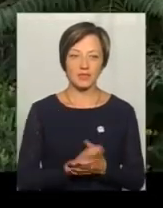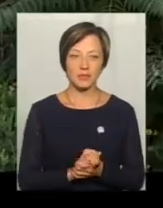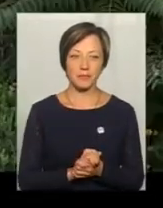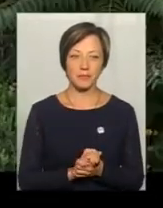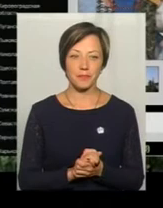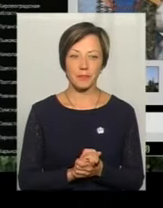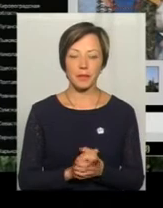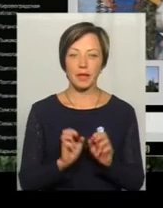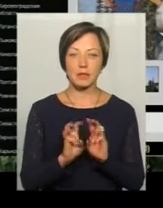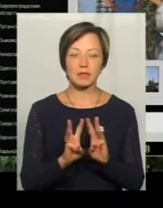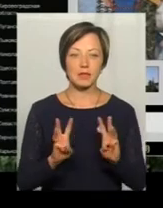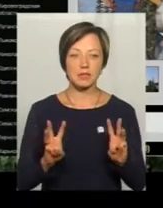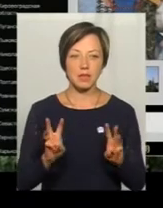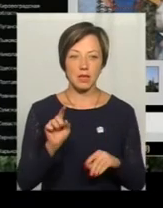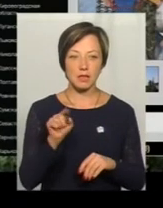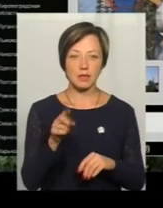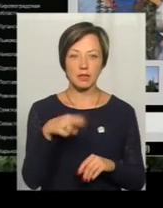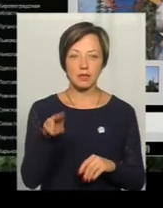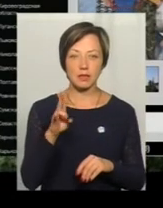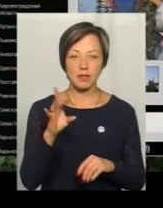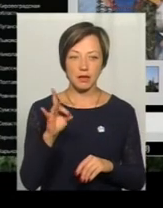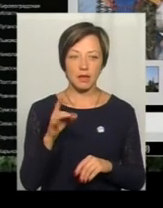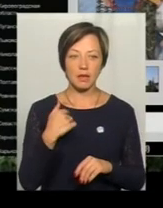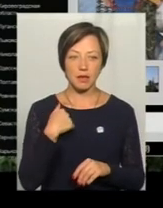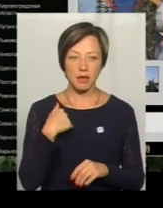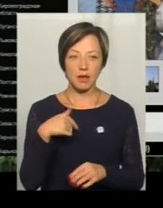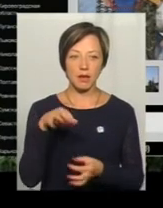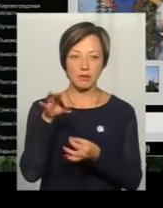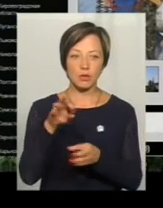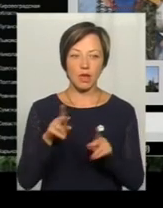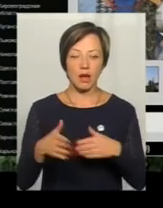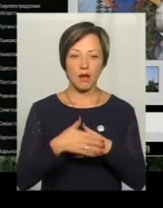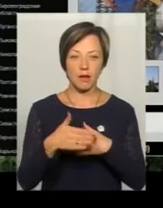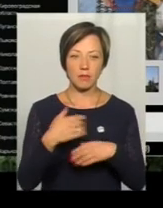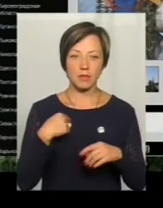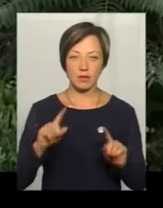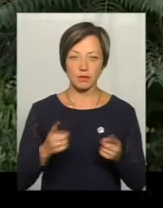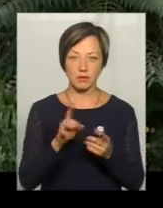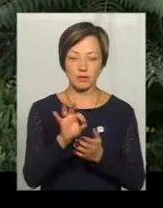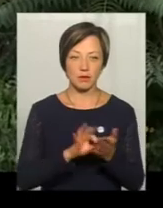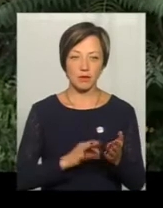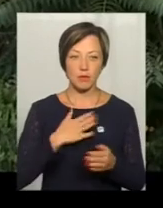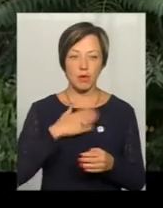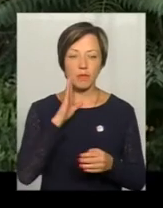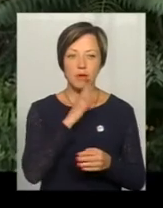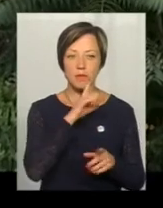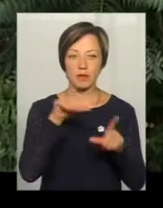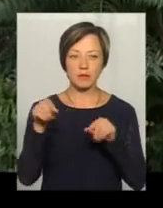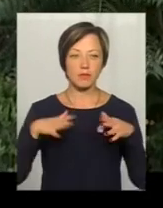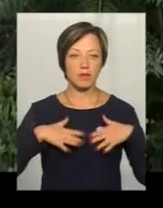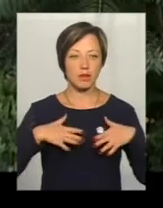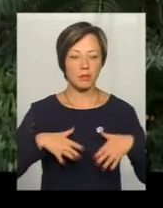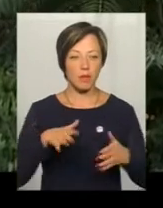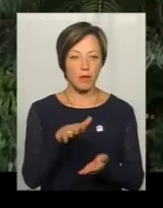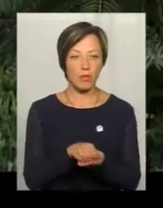На сайті в них, ну, ДНР, в Росії, я вишив як каратель, то є мене зразу арестовували. Моя мама їздила в Крим, там, на